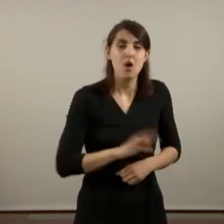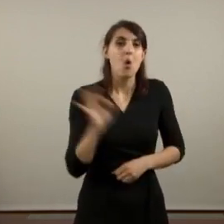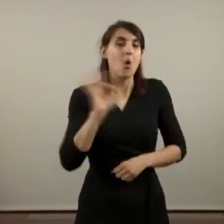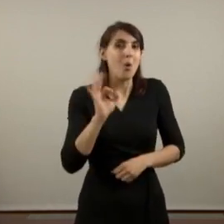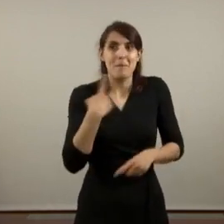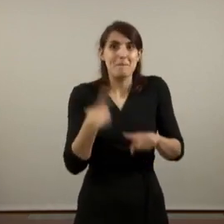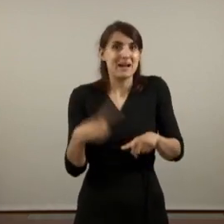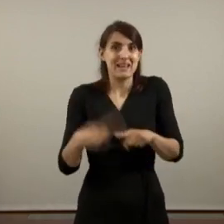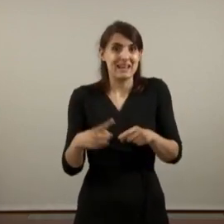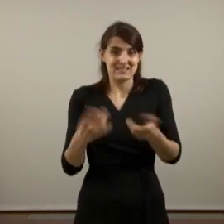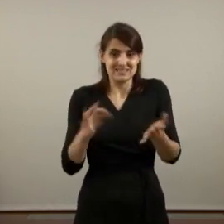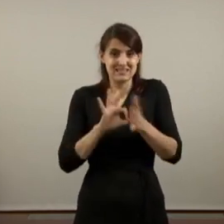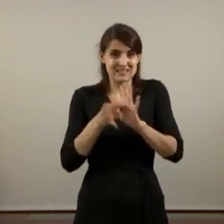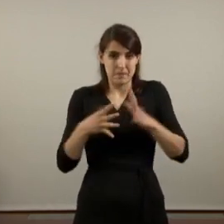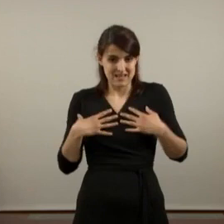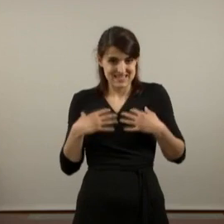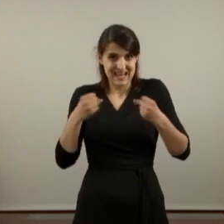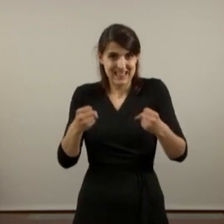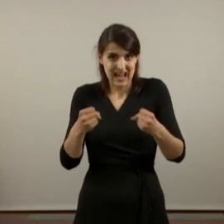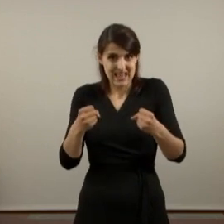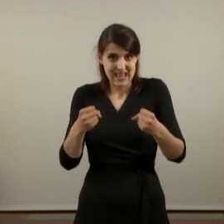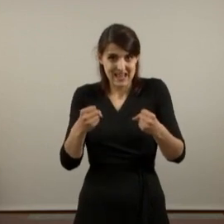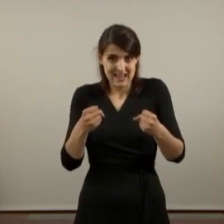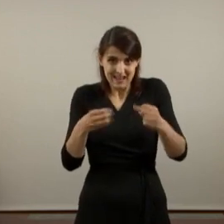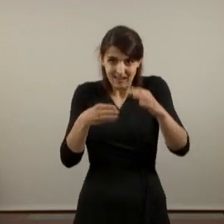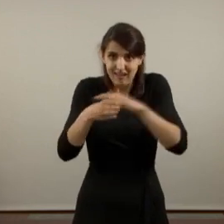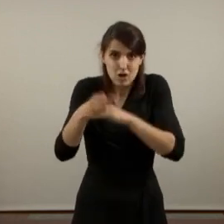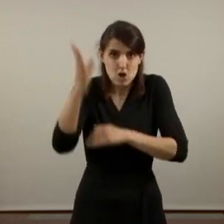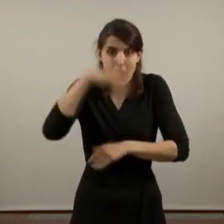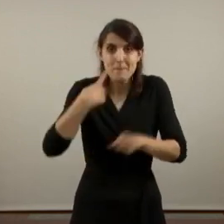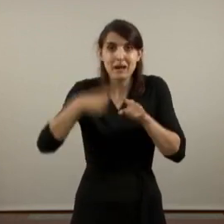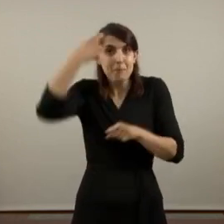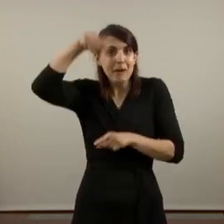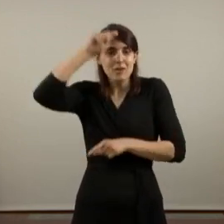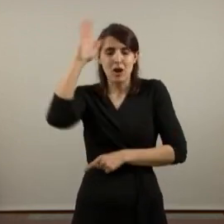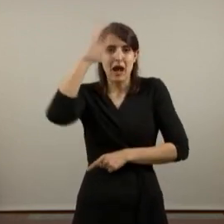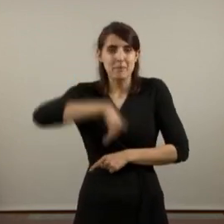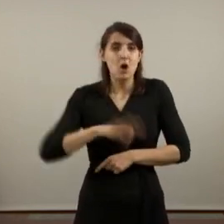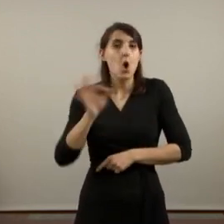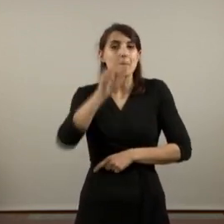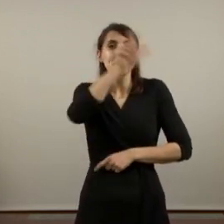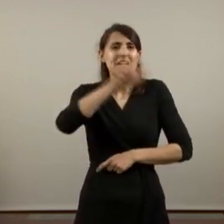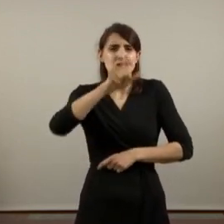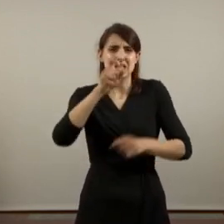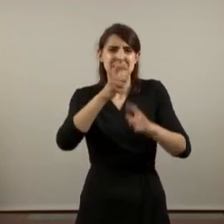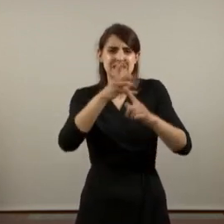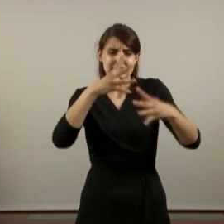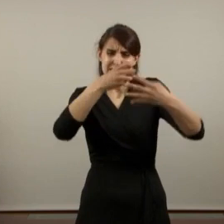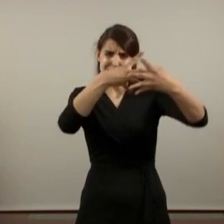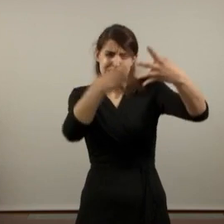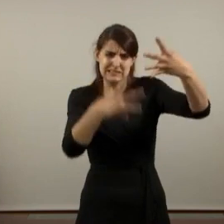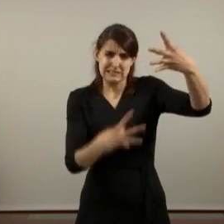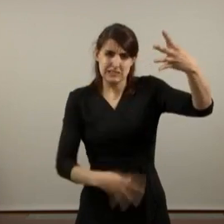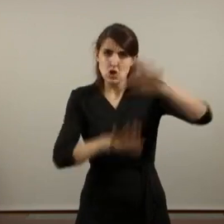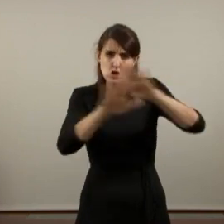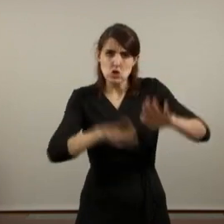tenen accés al sistema sanitari perquè no tenen ni padró. O les que omplen les llistes d'espera interminable i que necessiten que sortim ja de les